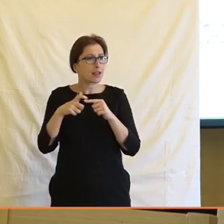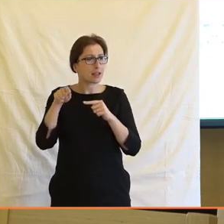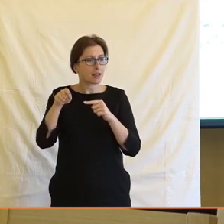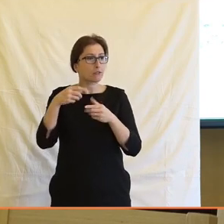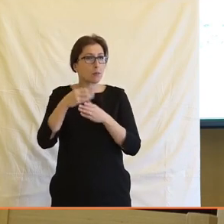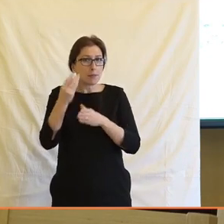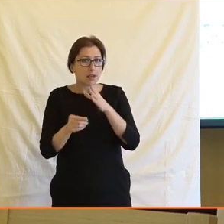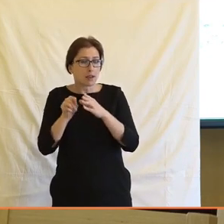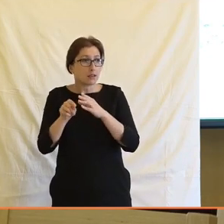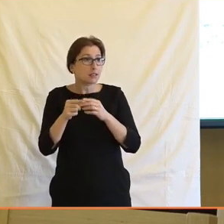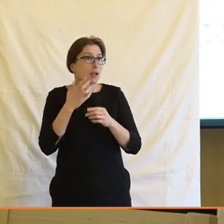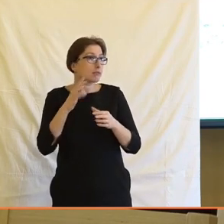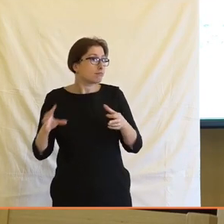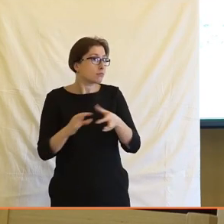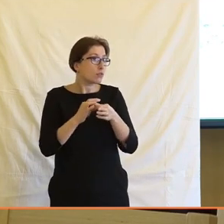jaké míry je to amplifikované tímhle?